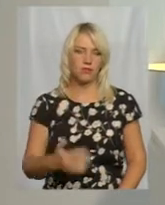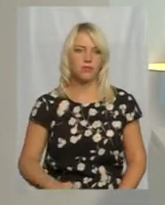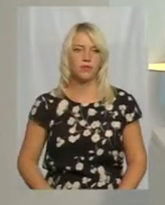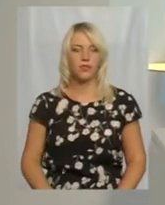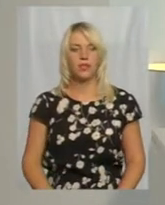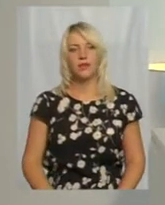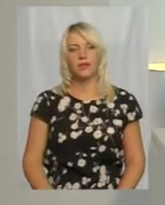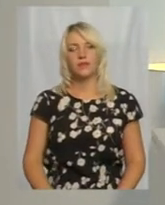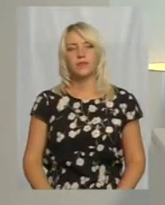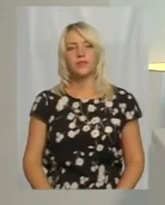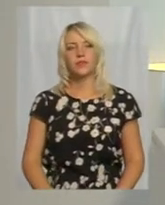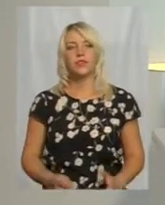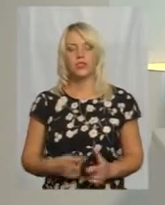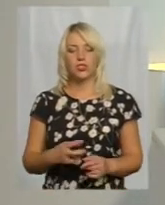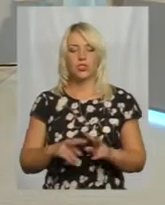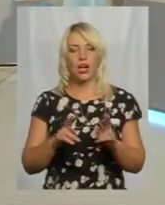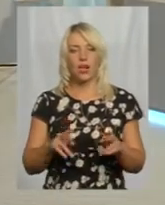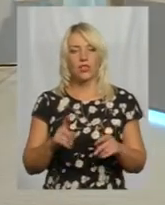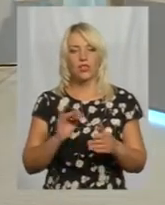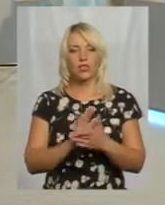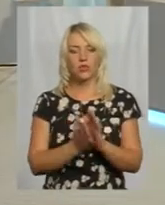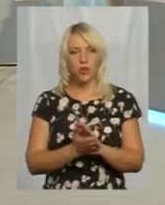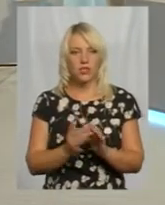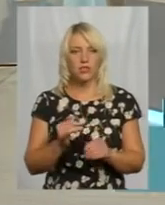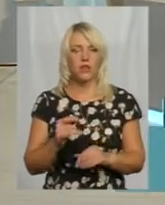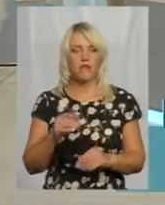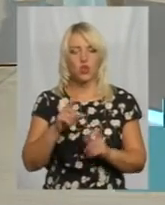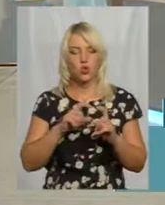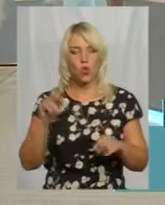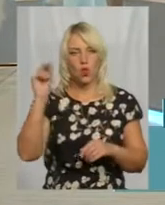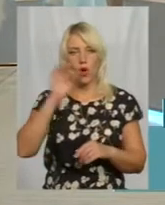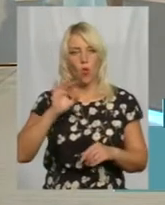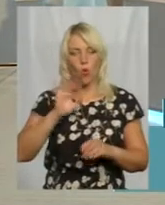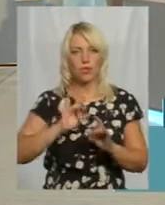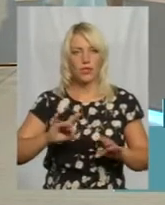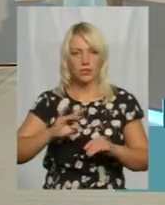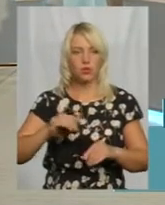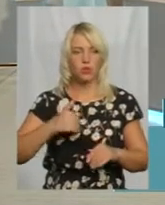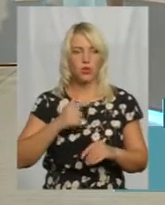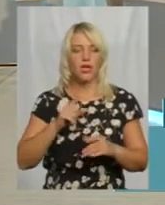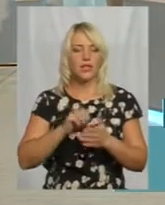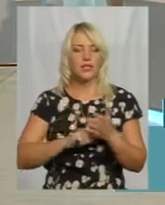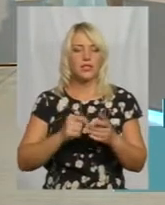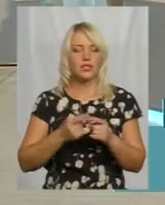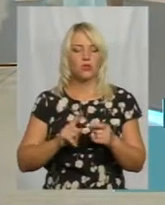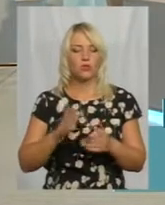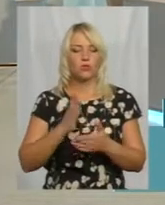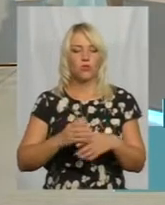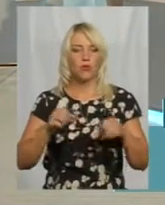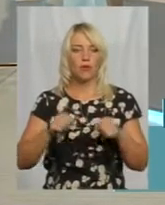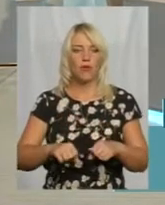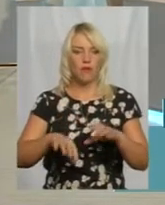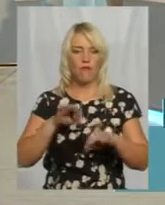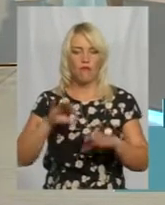Пані Валентину, чи така ж ситуація у школах області? Хочу пояснити трошки за того, що було право вибору авторів